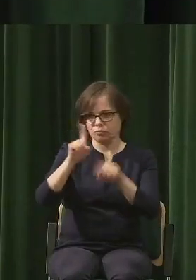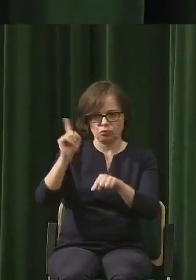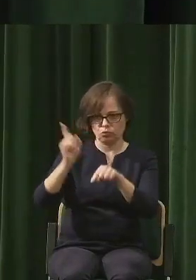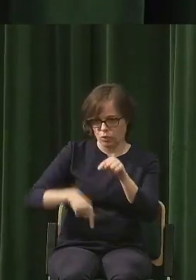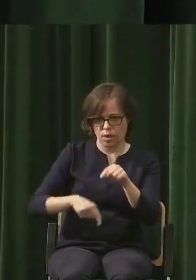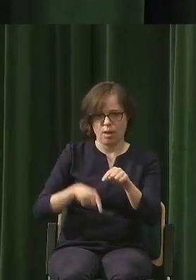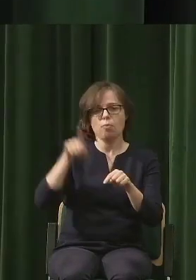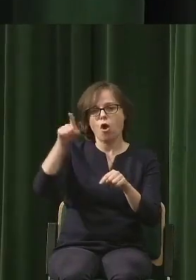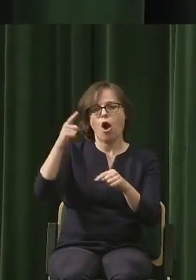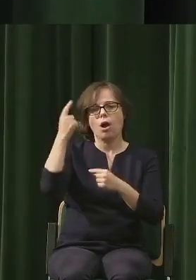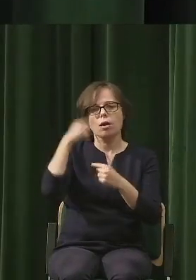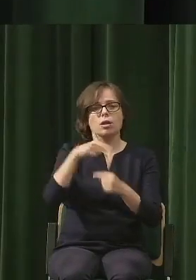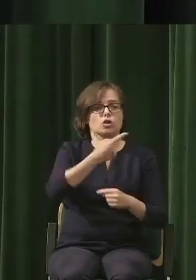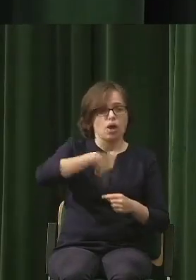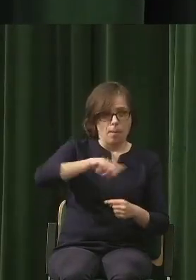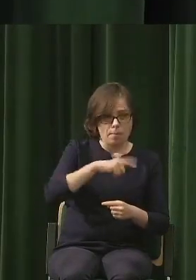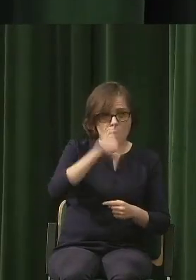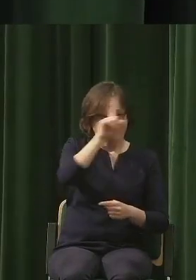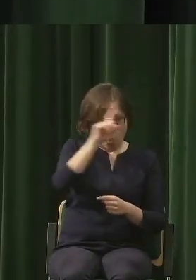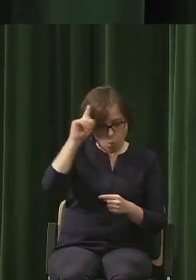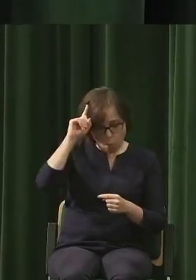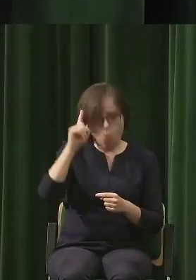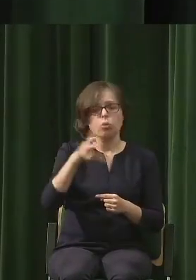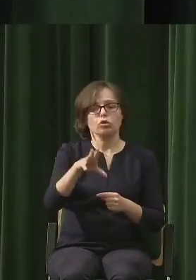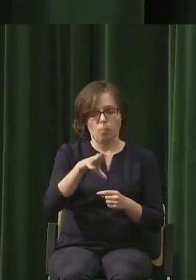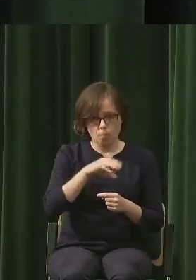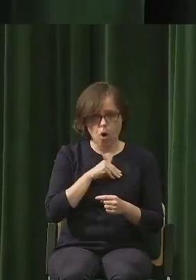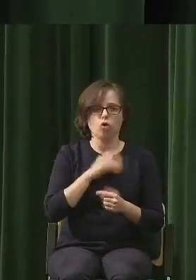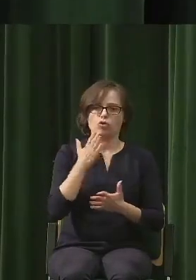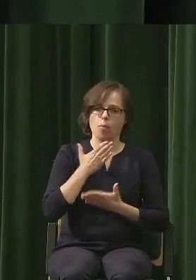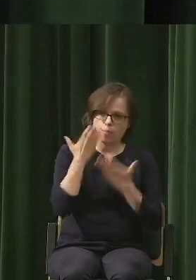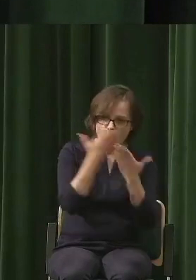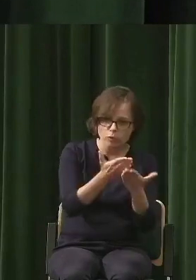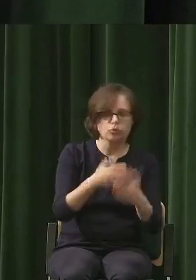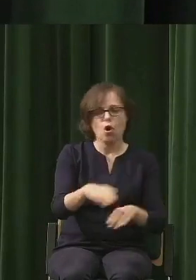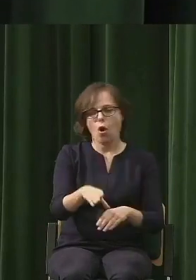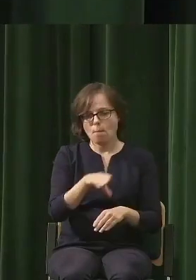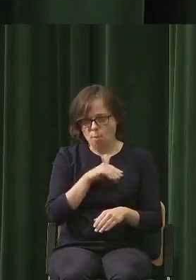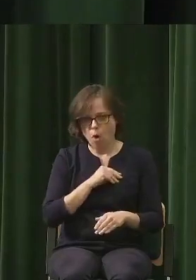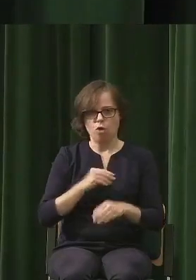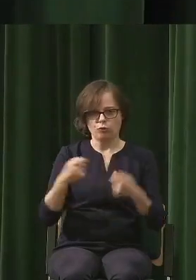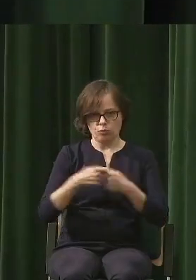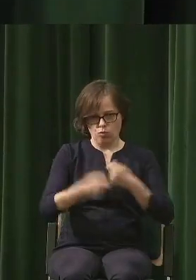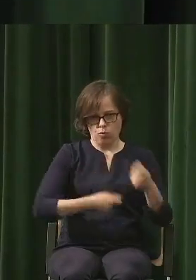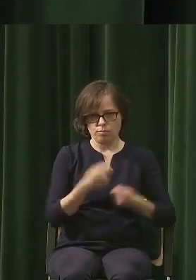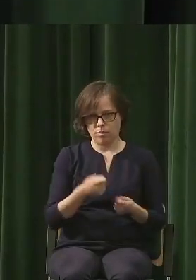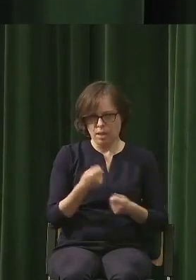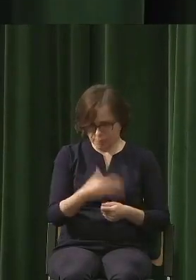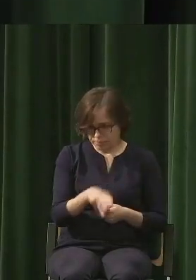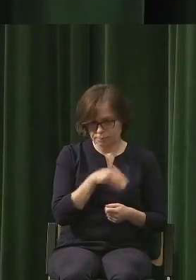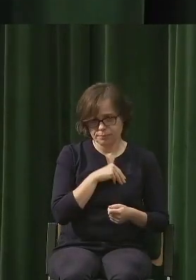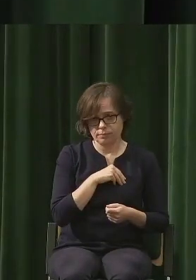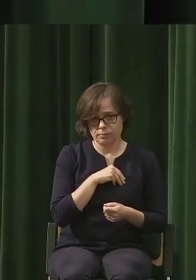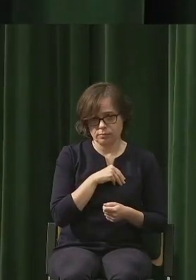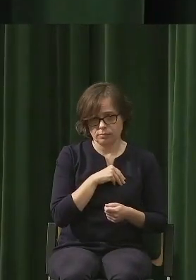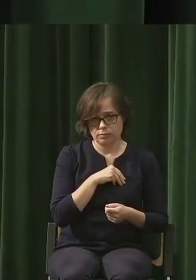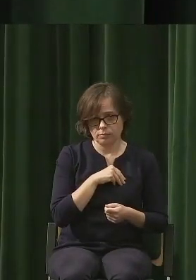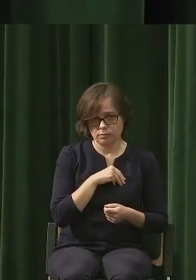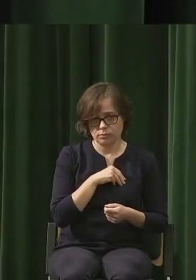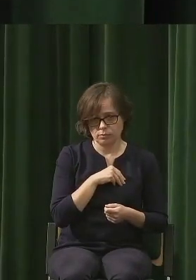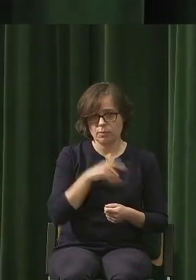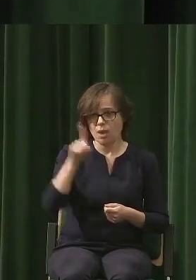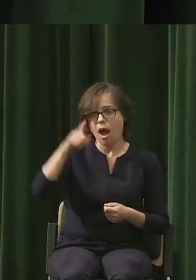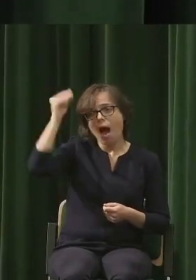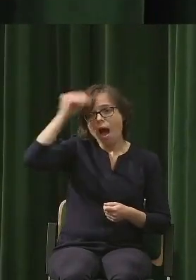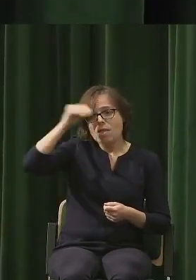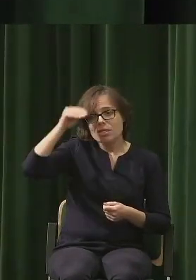do kooperacji, poświęceni i altruizm, zresztą to, to też no i biologiczne, różne badania i tak dalej, okazują, że to inny zupełnie model niż ten, którym właśnie